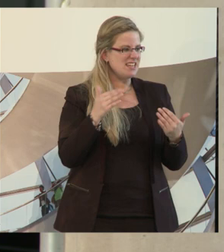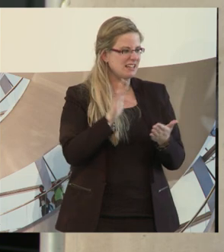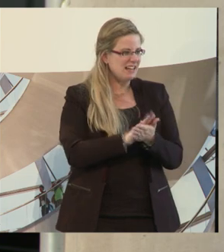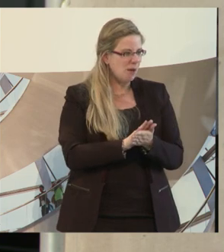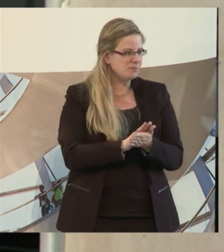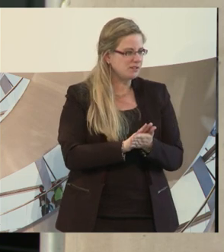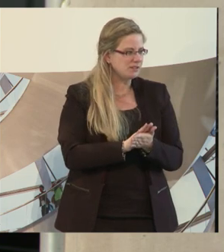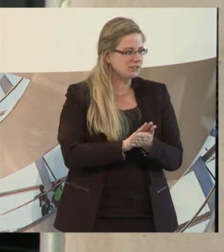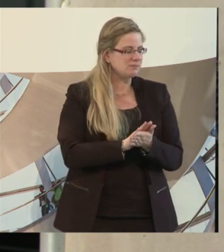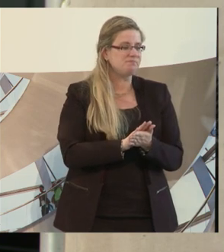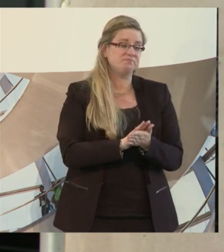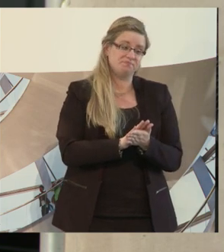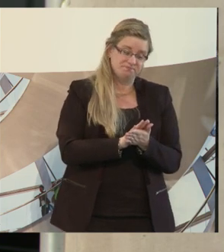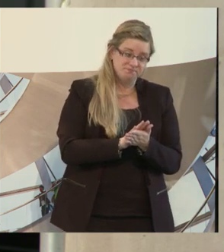mal sagen,